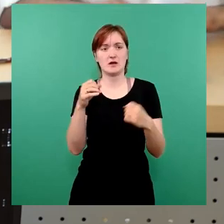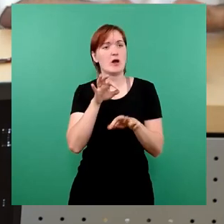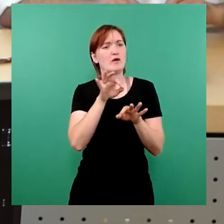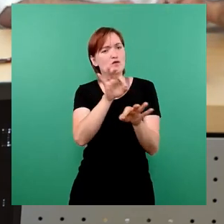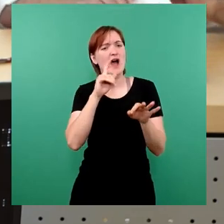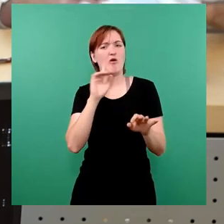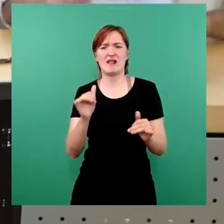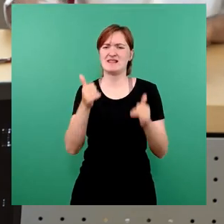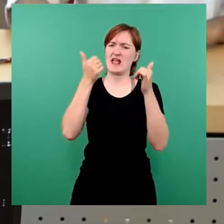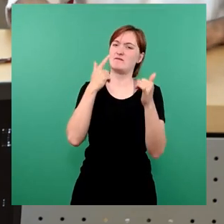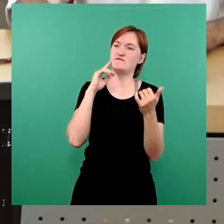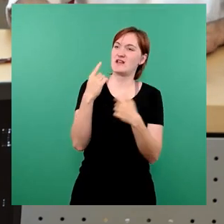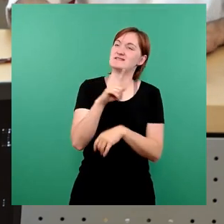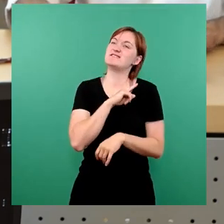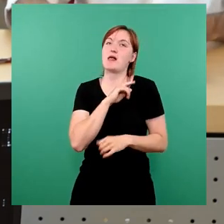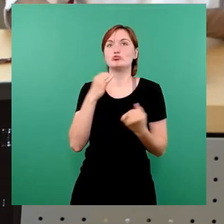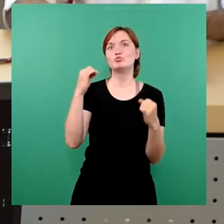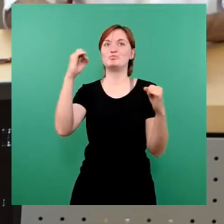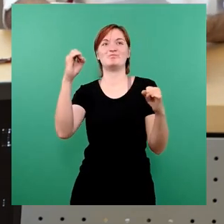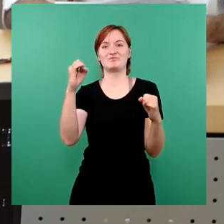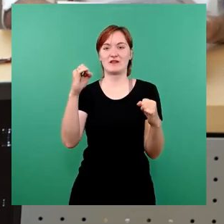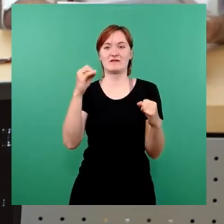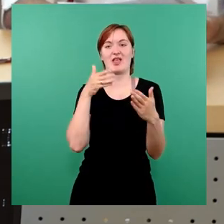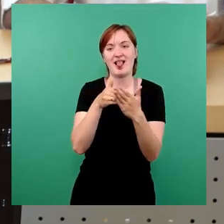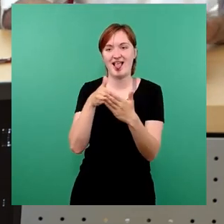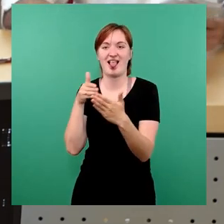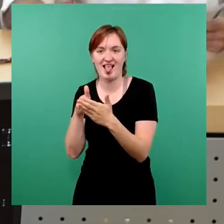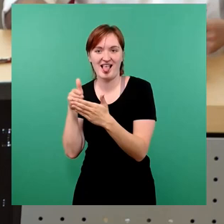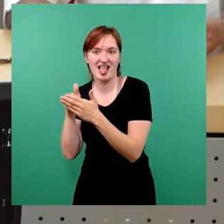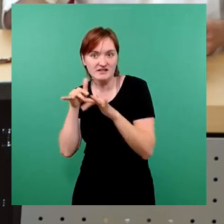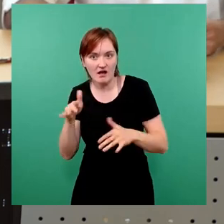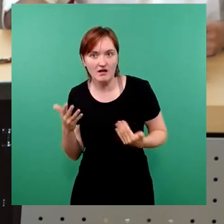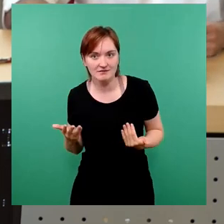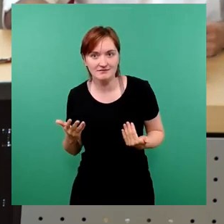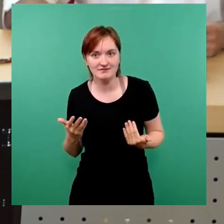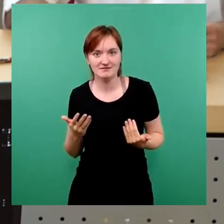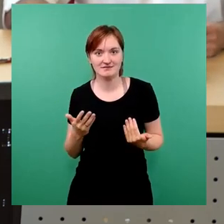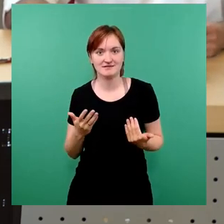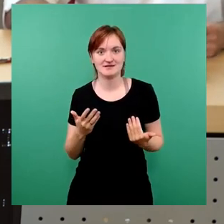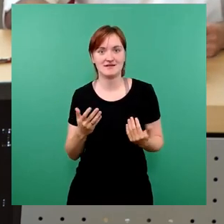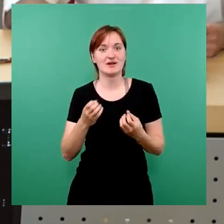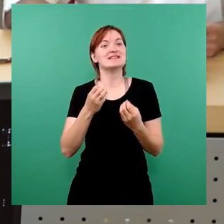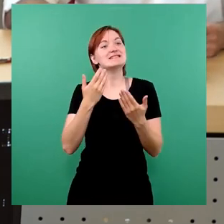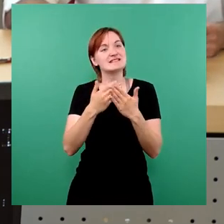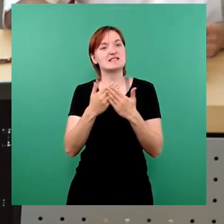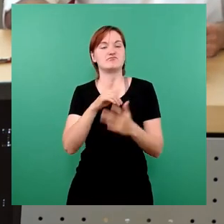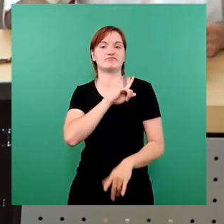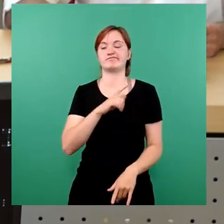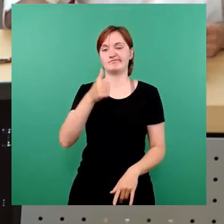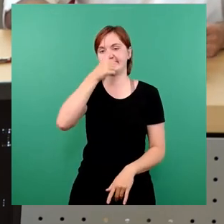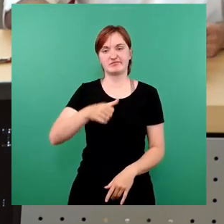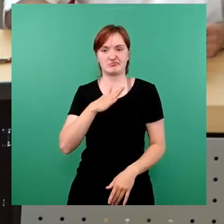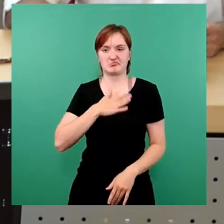was tun müssen, völlig klar, sehe ich ganz genauso. Aber das ist natürlich der Grund darin, dass immer weniger was auf die Beine stellen. Die